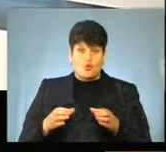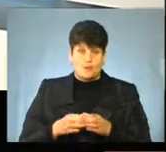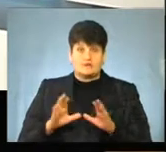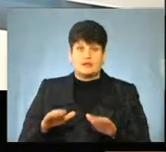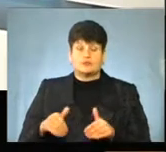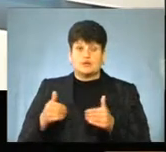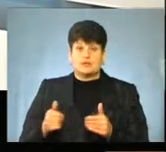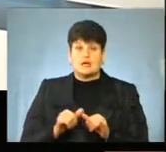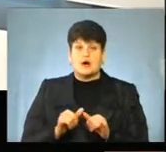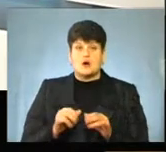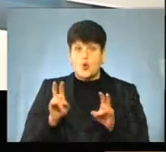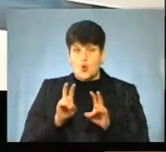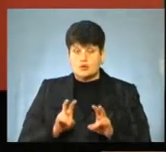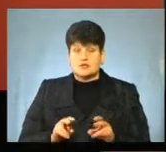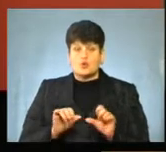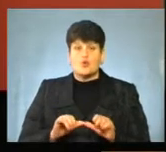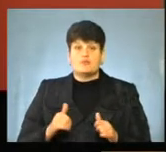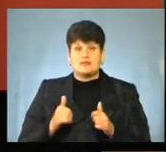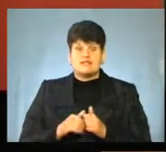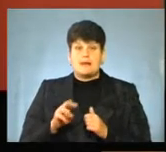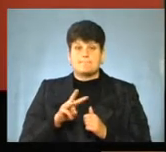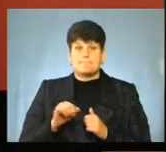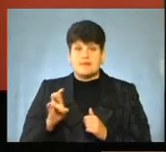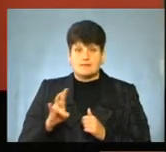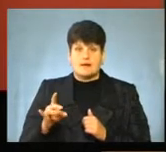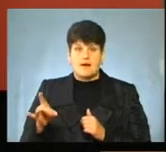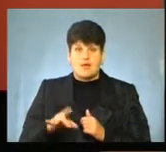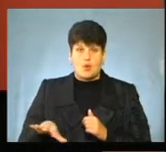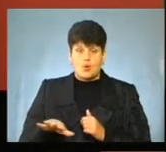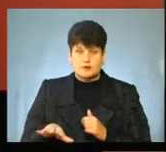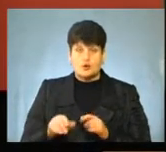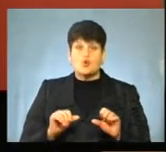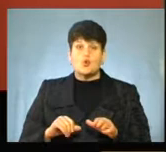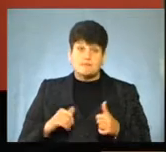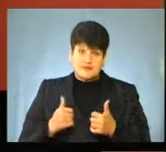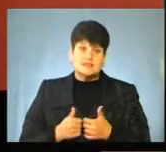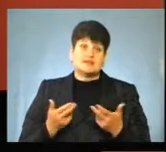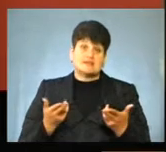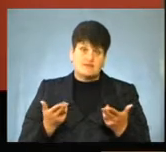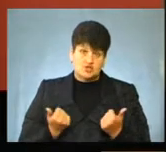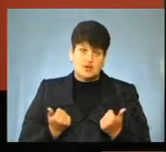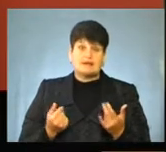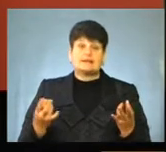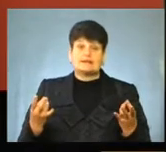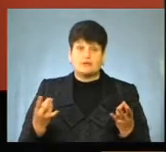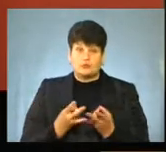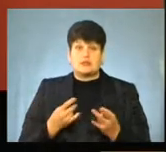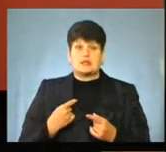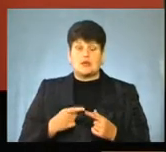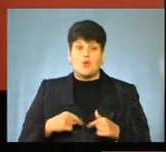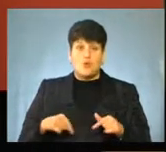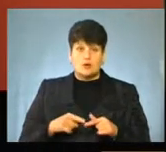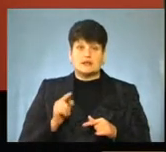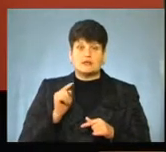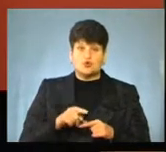подається на розгляд комісії Мінрегіон. Комісія, звичайно, необхідний орган для